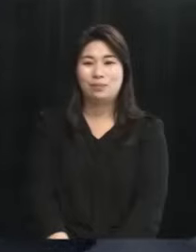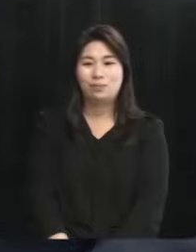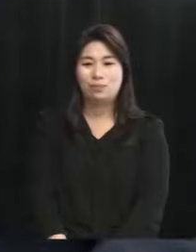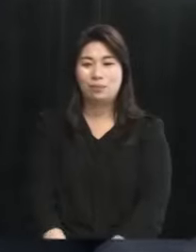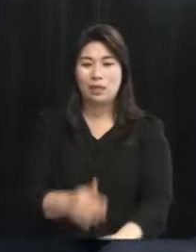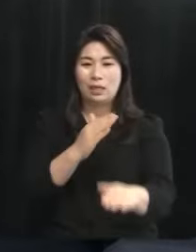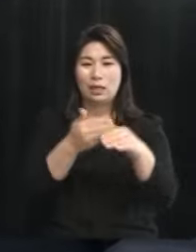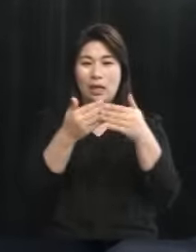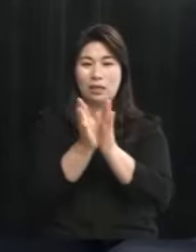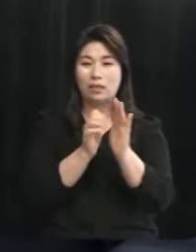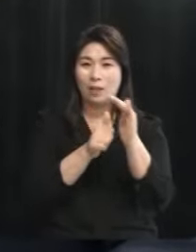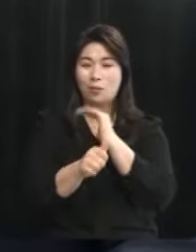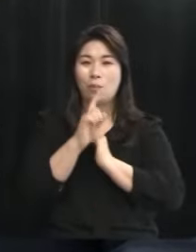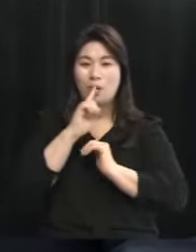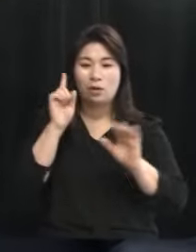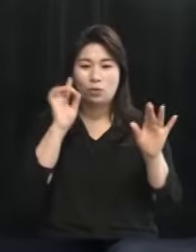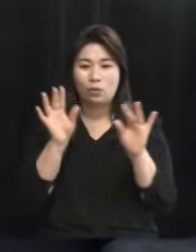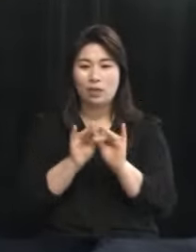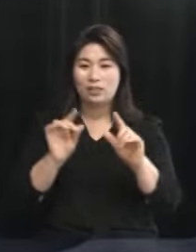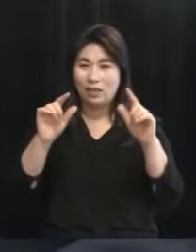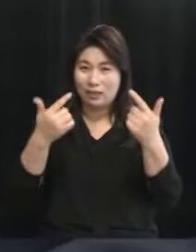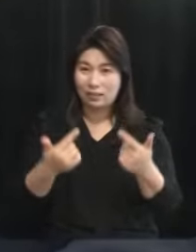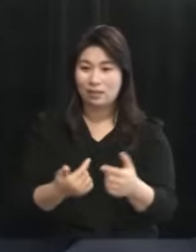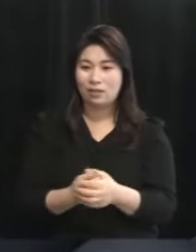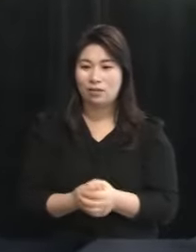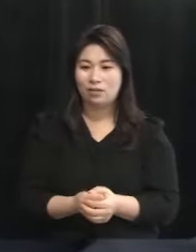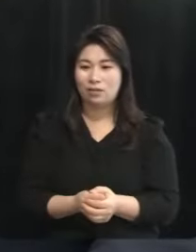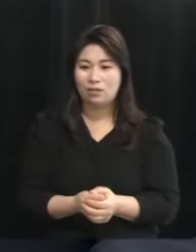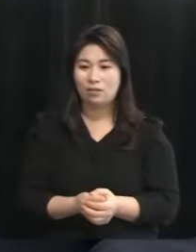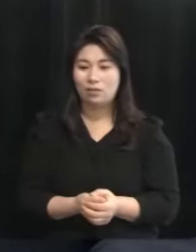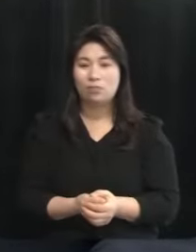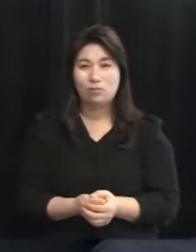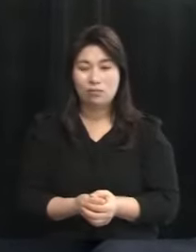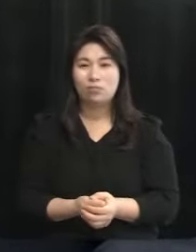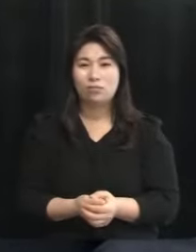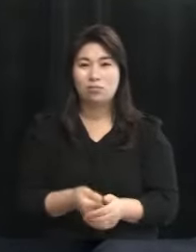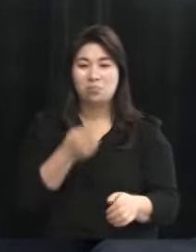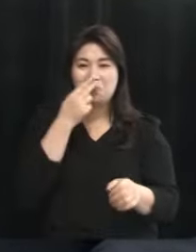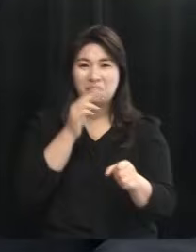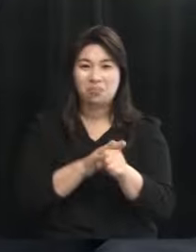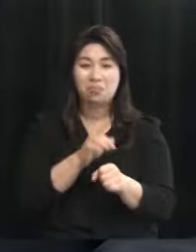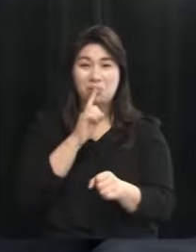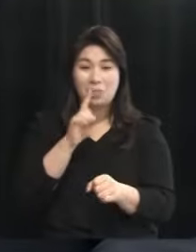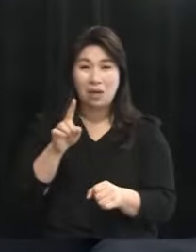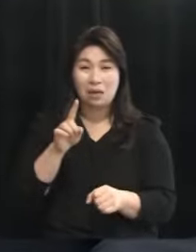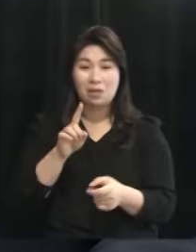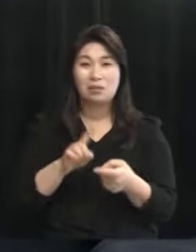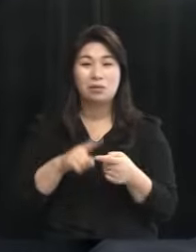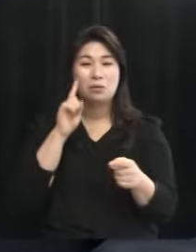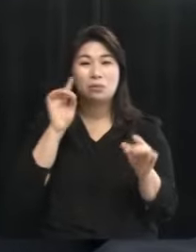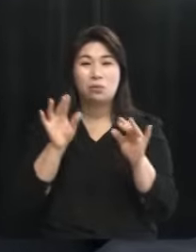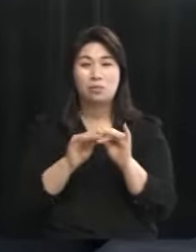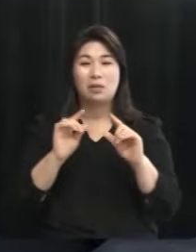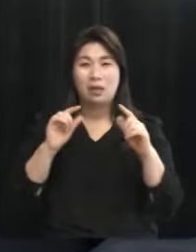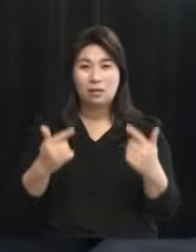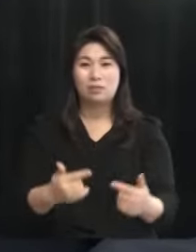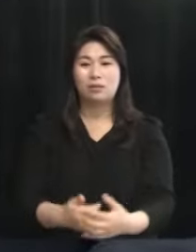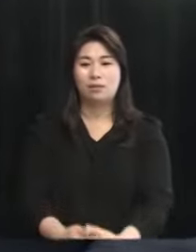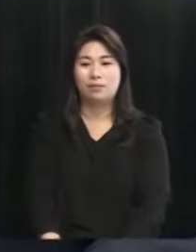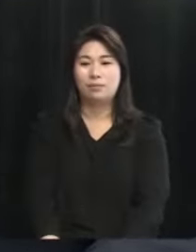당대표 발언에는 동의하지 않는다 참 어이없고 저급한 발언에 대해서는 동의하지 않는다는 뜻으로